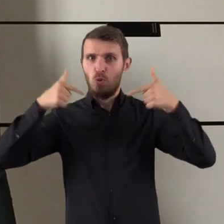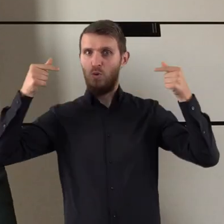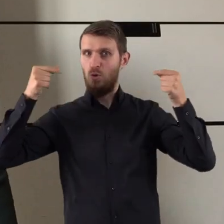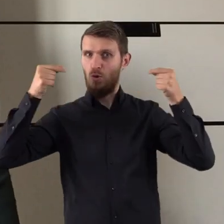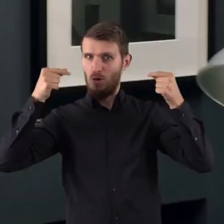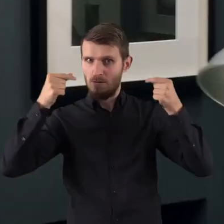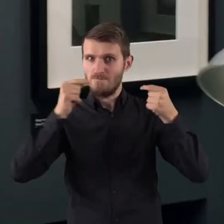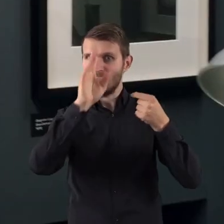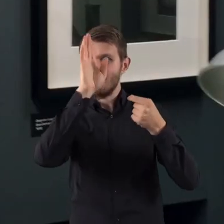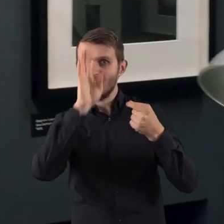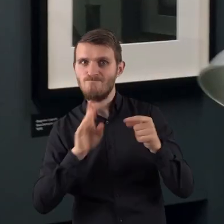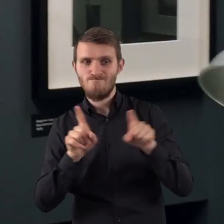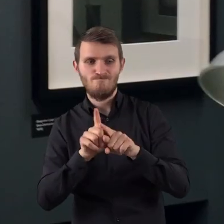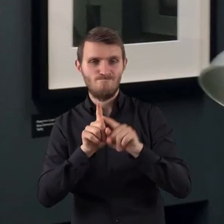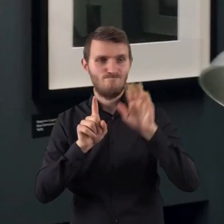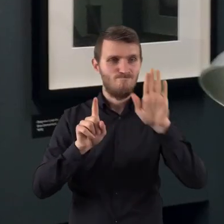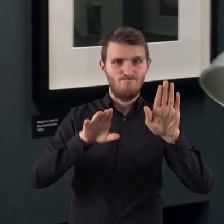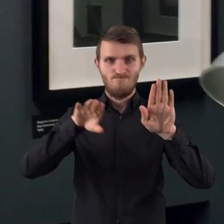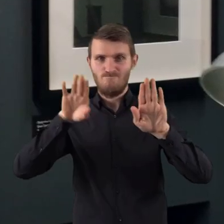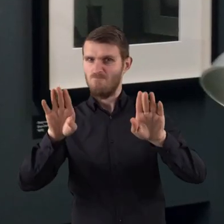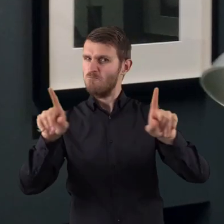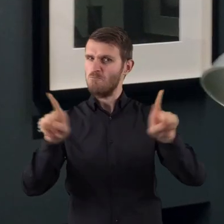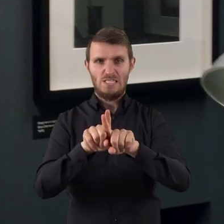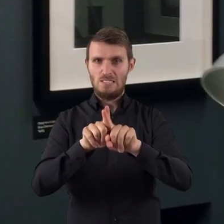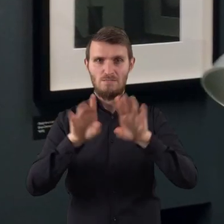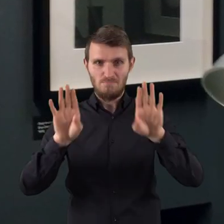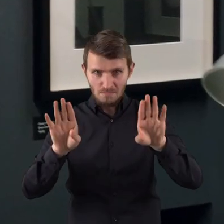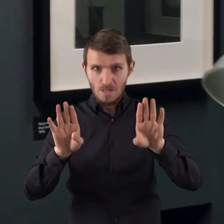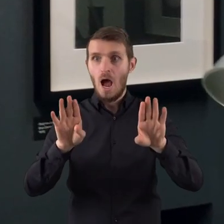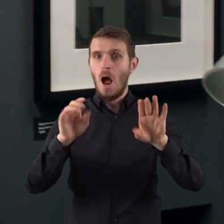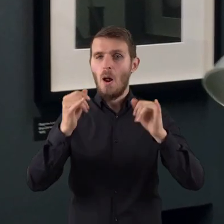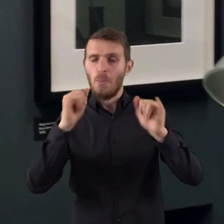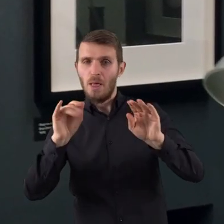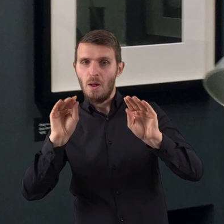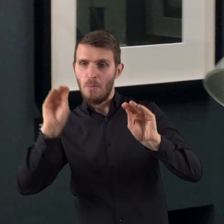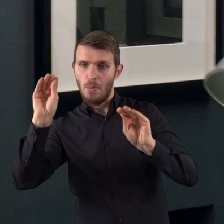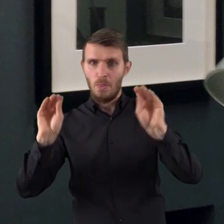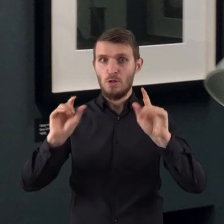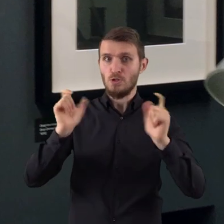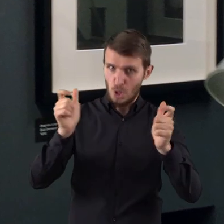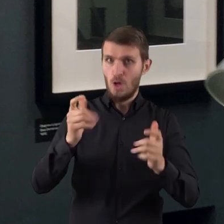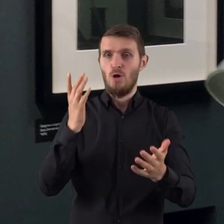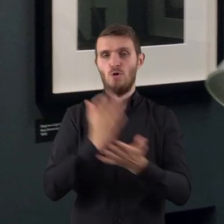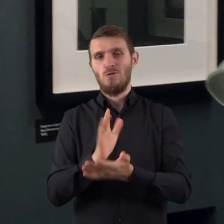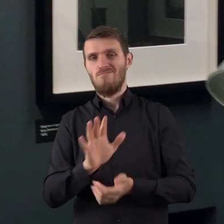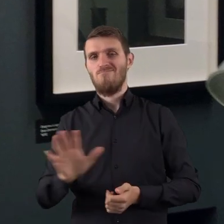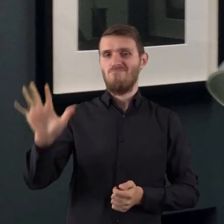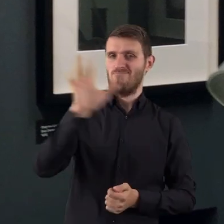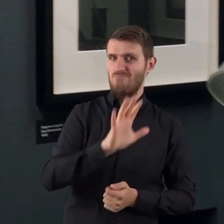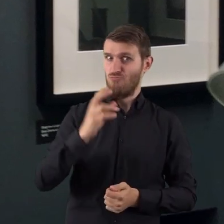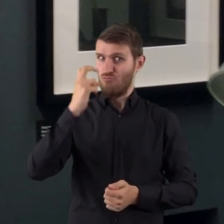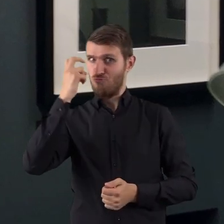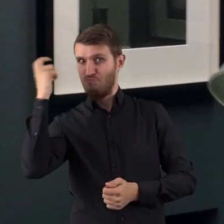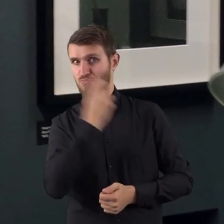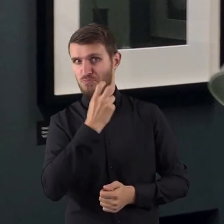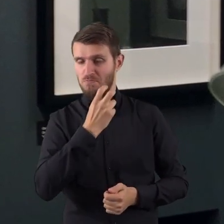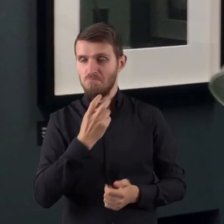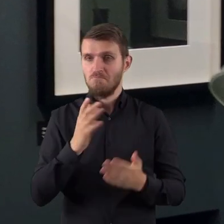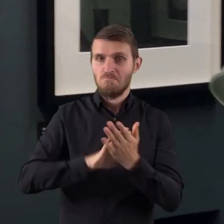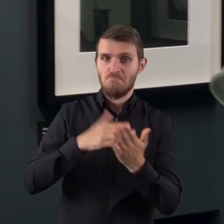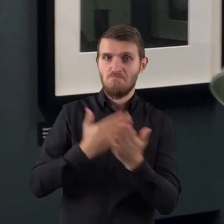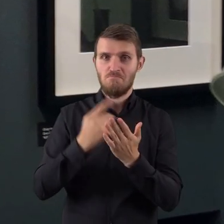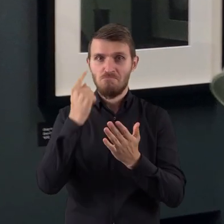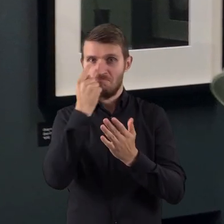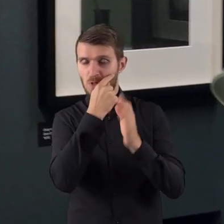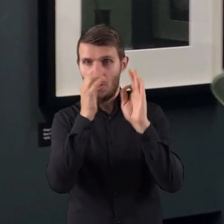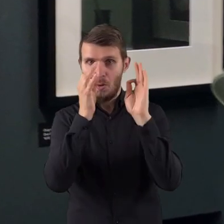trójkąta. Rządzi tutaj symetria i wszystkie lekkie odstępstwa od niej czynią tę kompozycję jeszcze